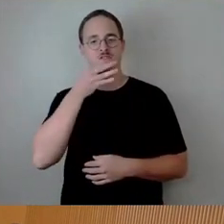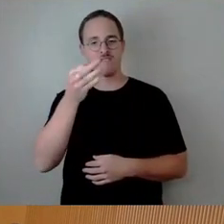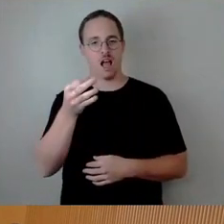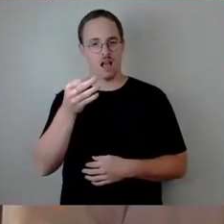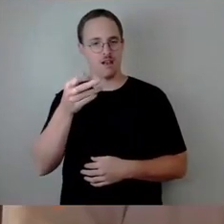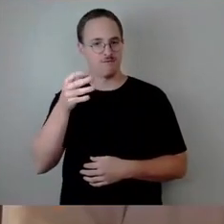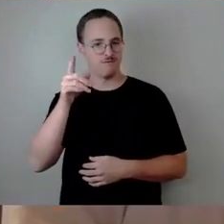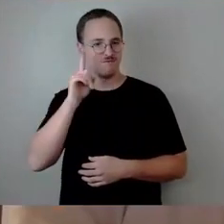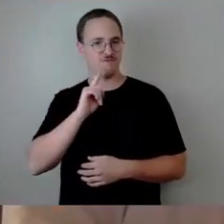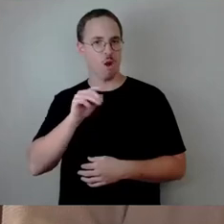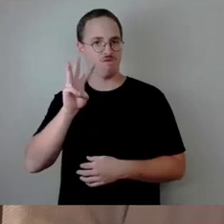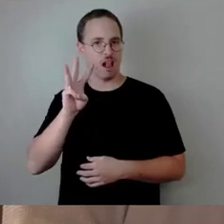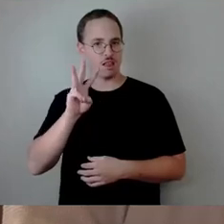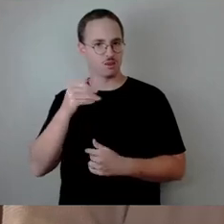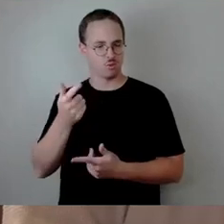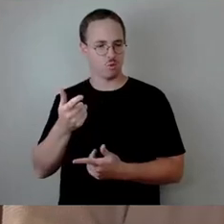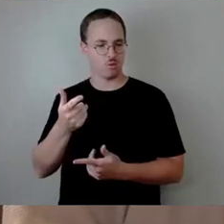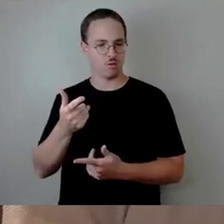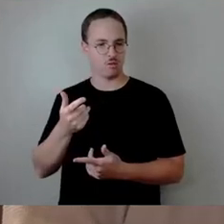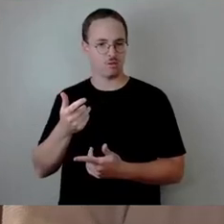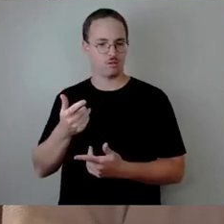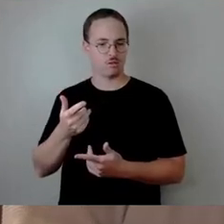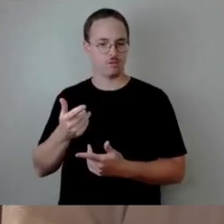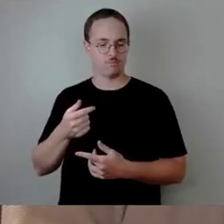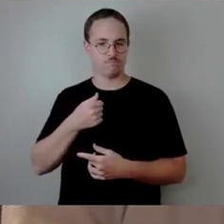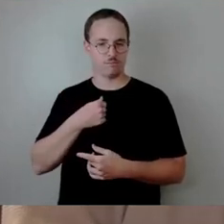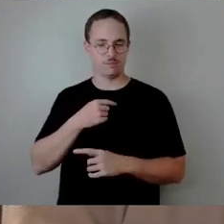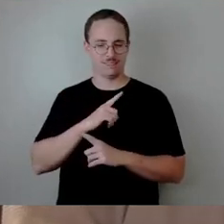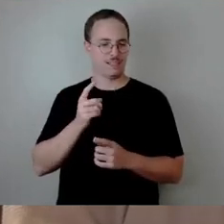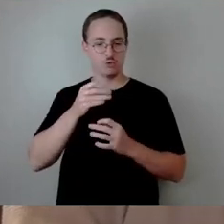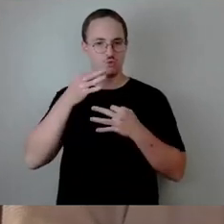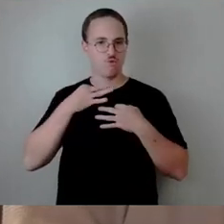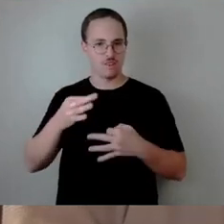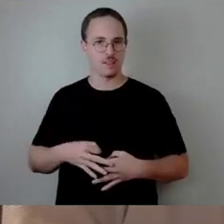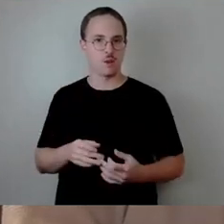befriedigt, weil die SPD wird uns das sicherlich nicht sagen.